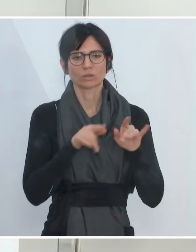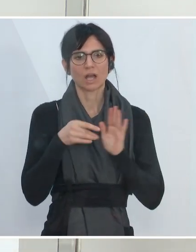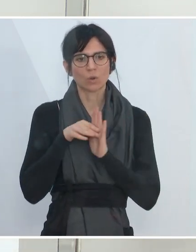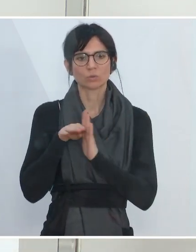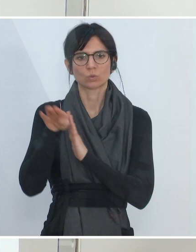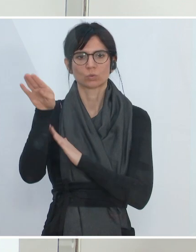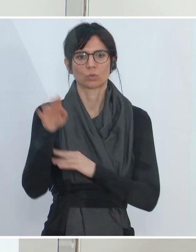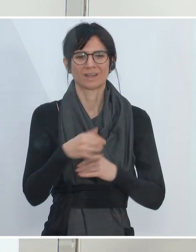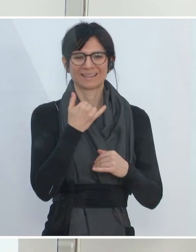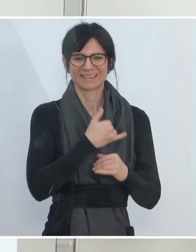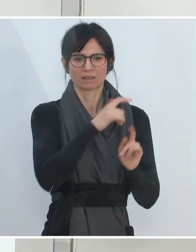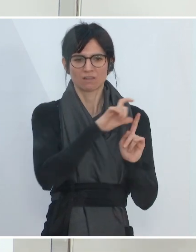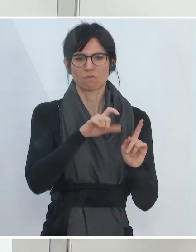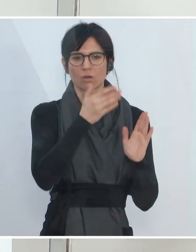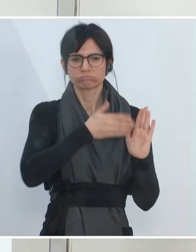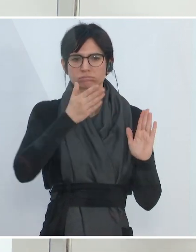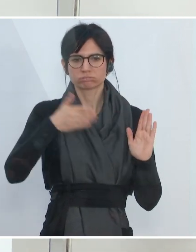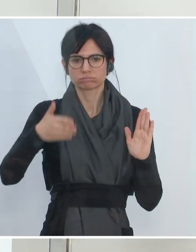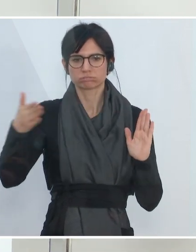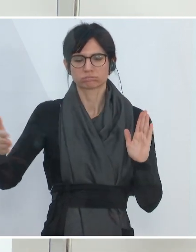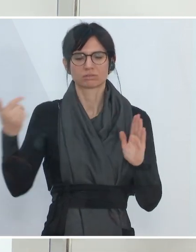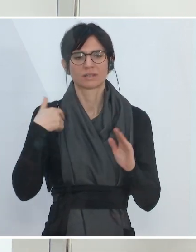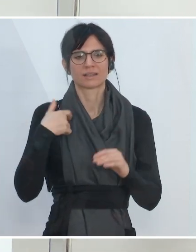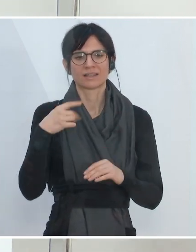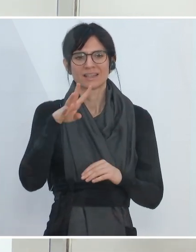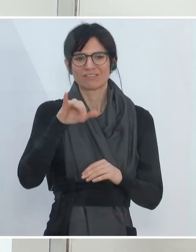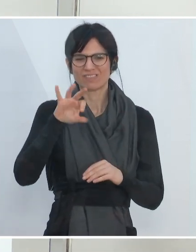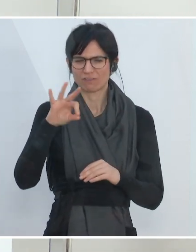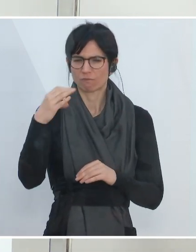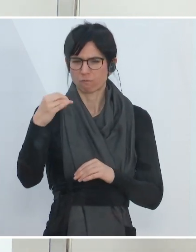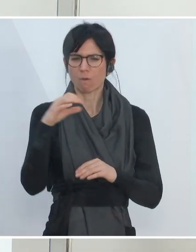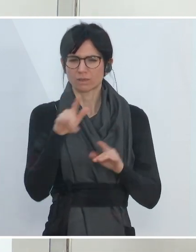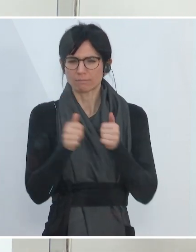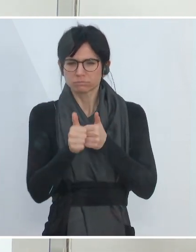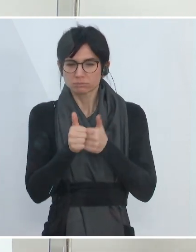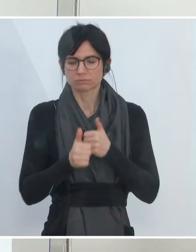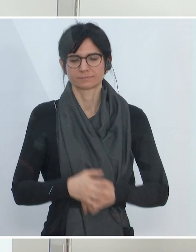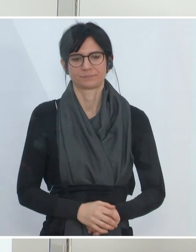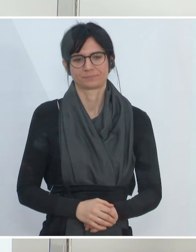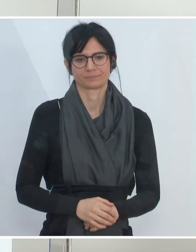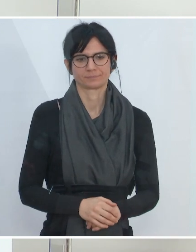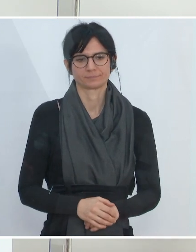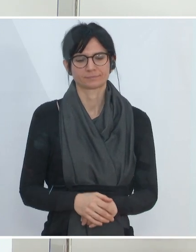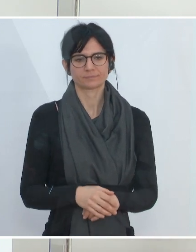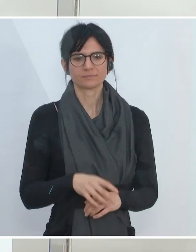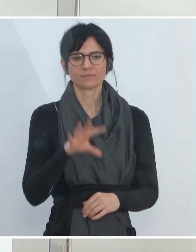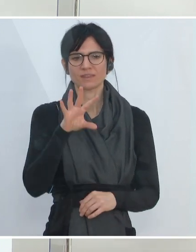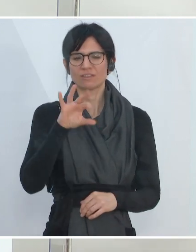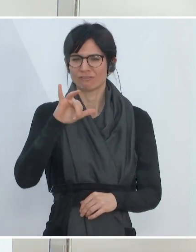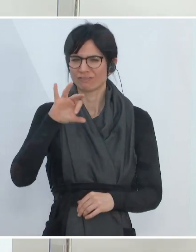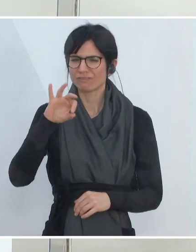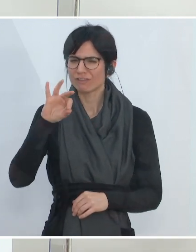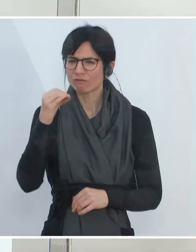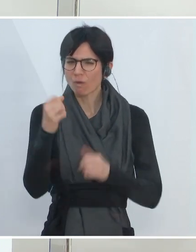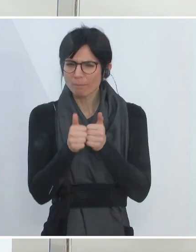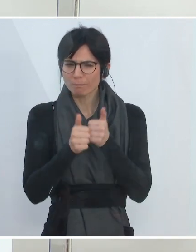nach einem wöchentlichen Indikator, den uns das WIFO zur Verfügung stellt. Generell hat das WIFO berechnet, dass